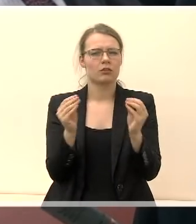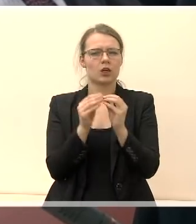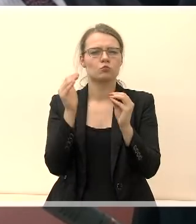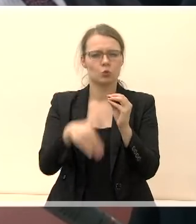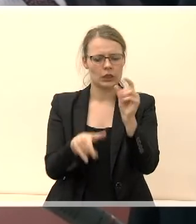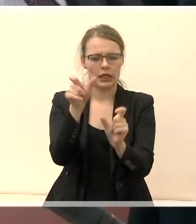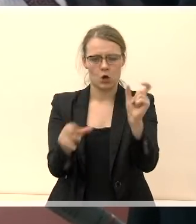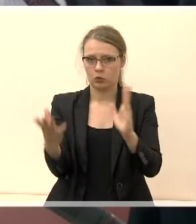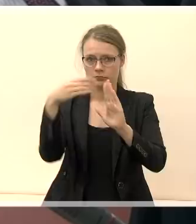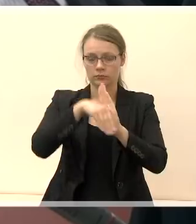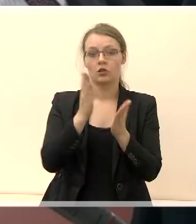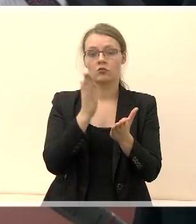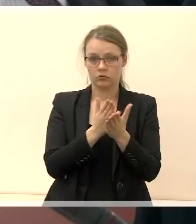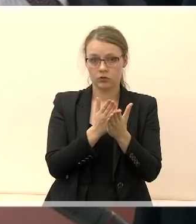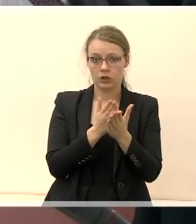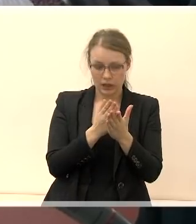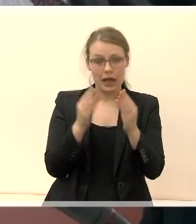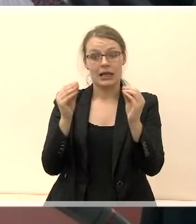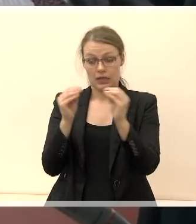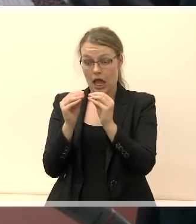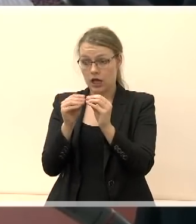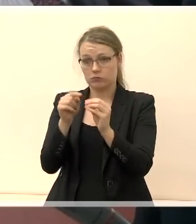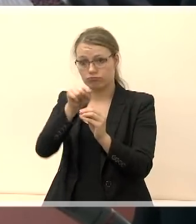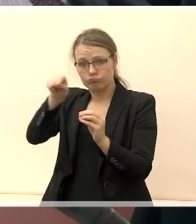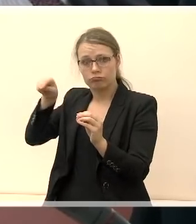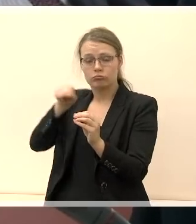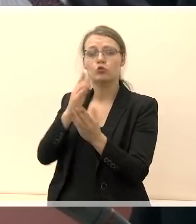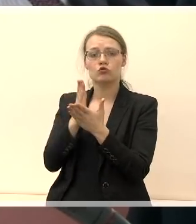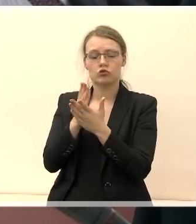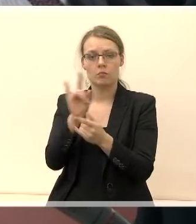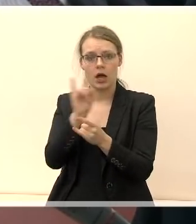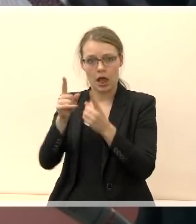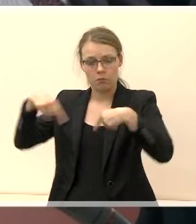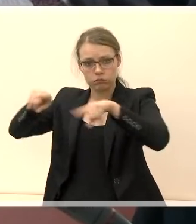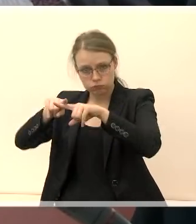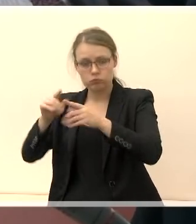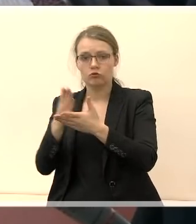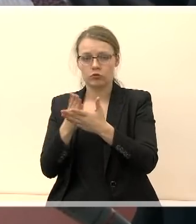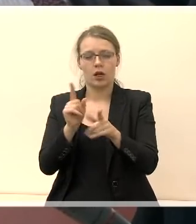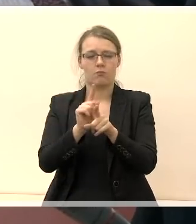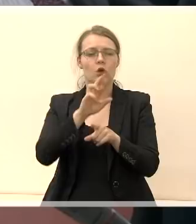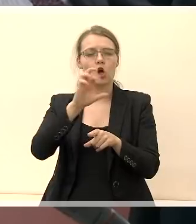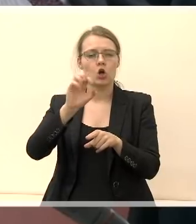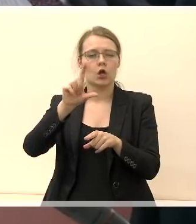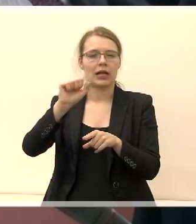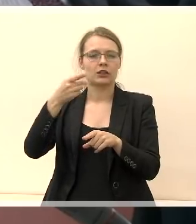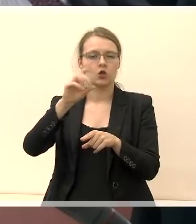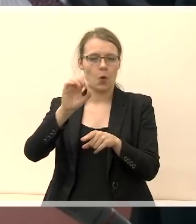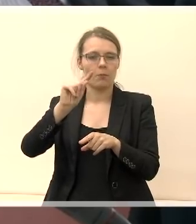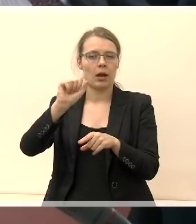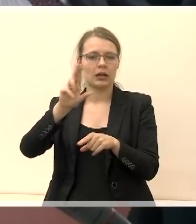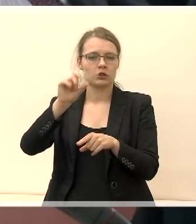narių. Ir neišimtis yra ir Marijampolėje, įsikūręs yra mūsų komitetas prezidentų Rolando Paksų remiamas, kuriame